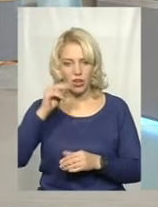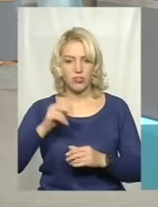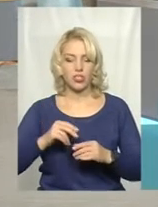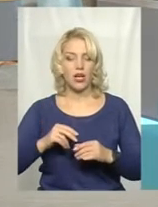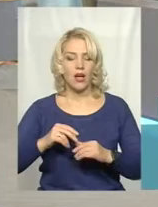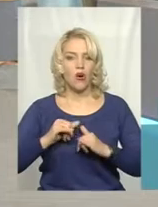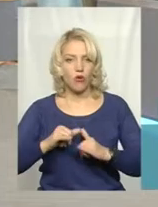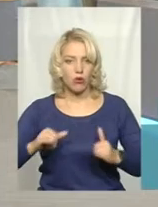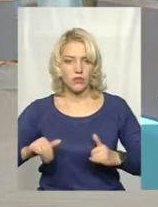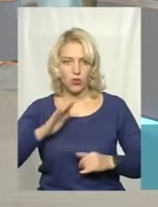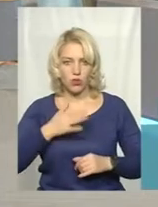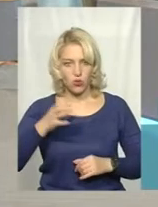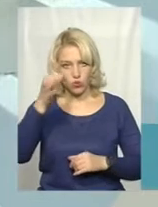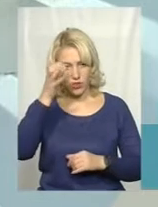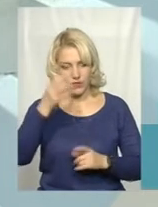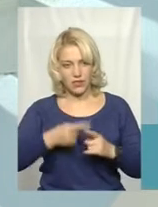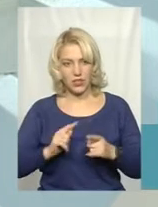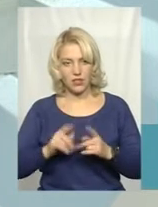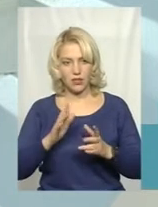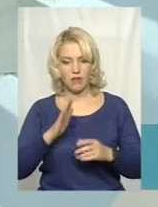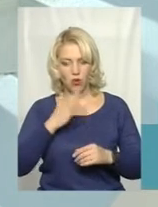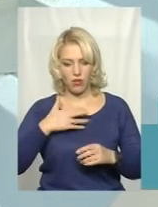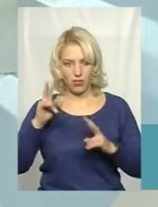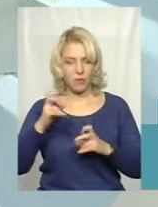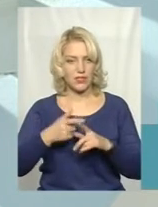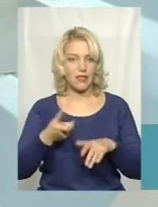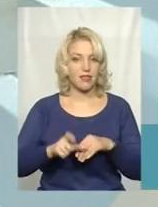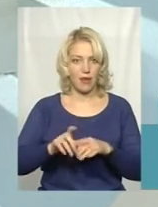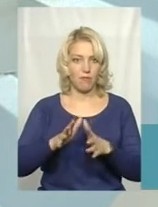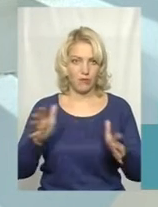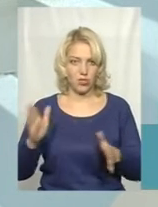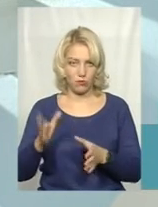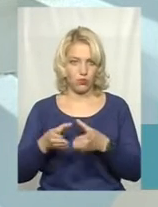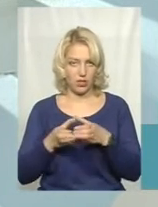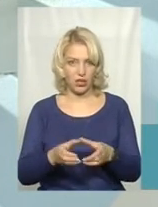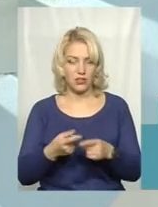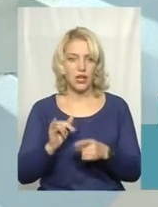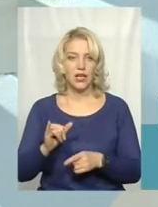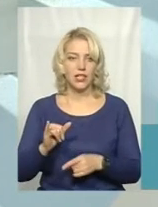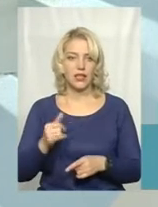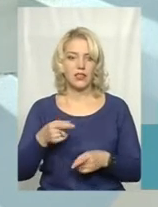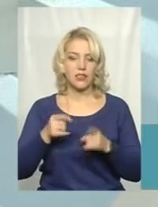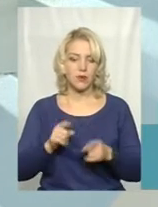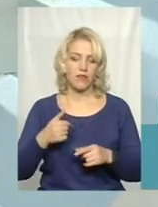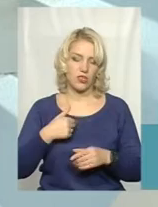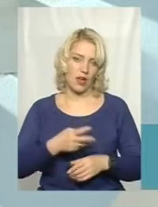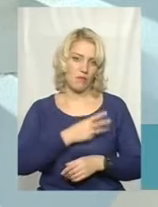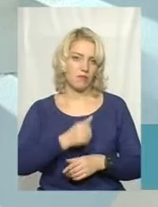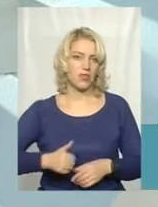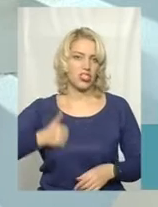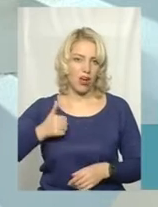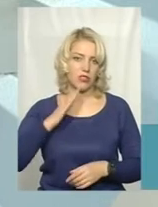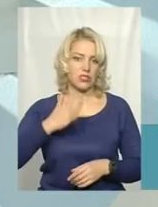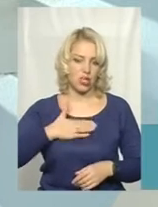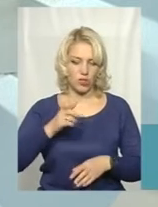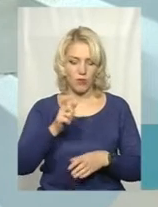Мабуть, що це найбільше. По одній темі це буде найбільше. А в цілому хочу сказати, що, ну, я насправді пишаюся нашими громадами,